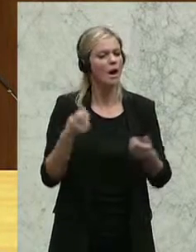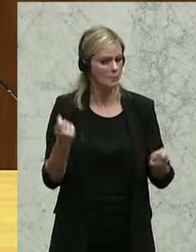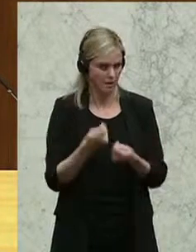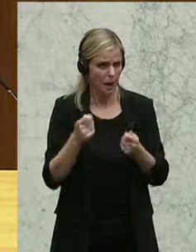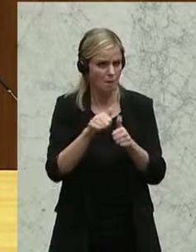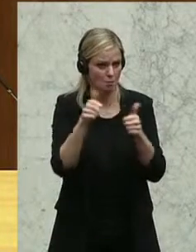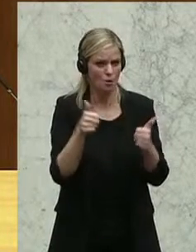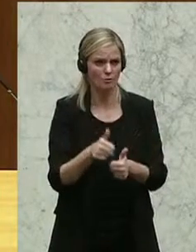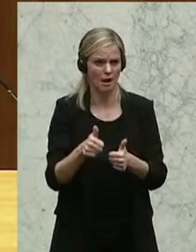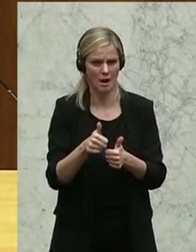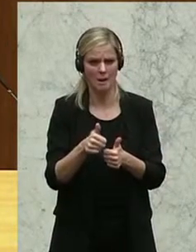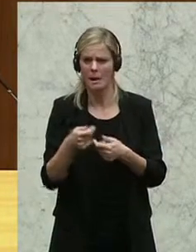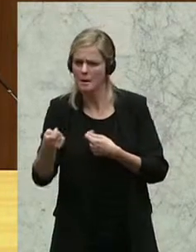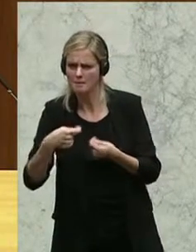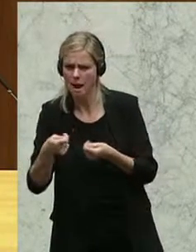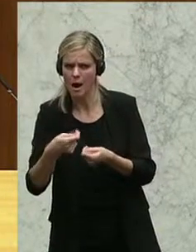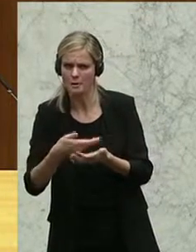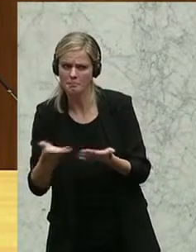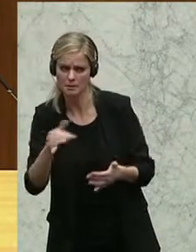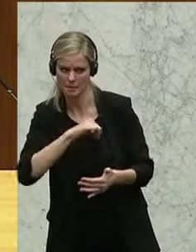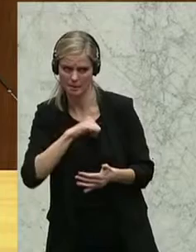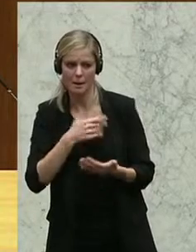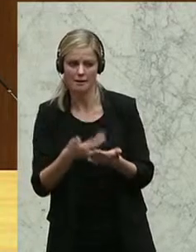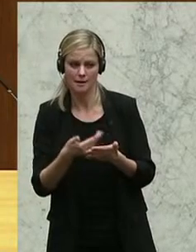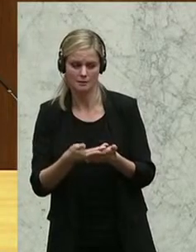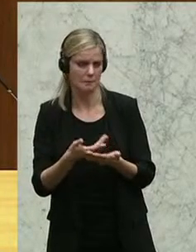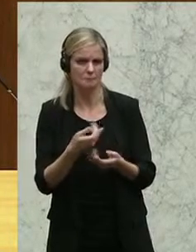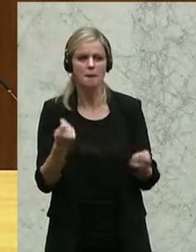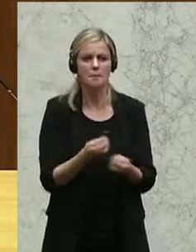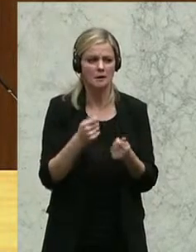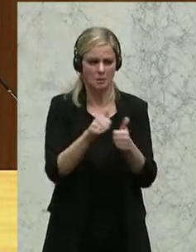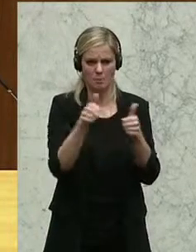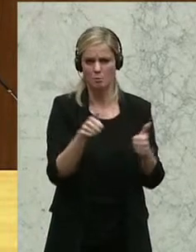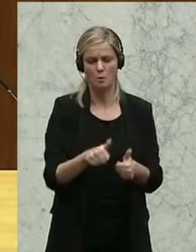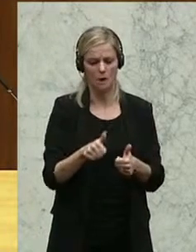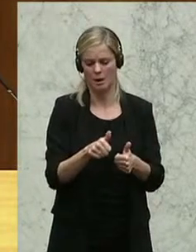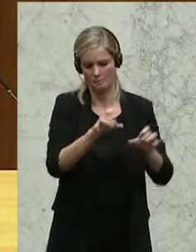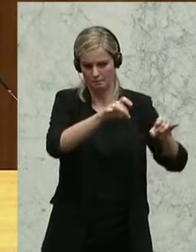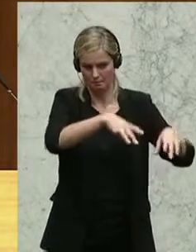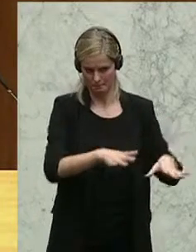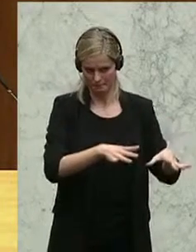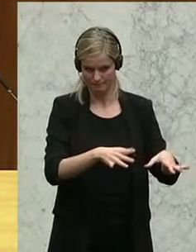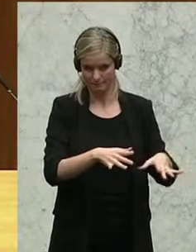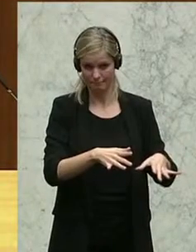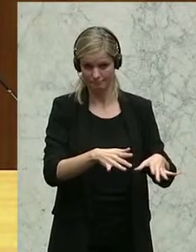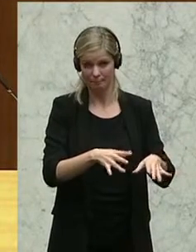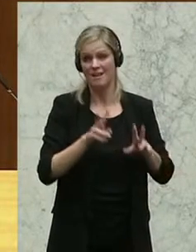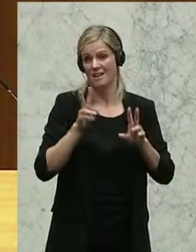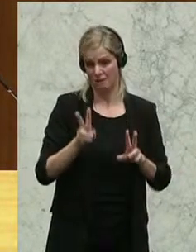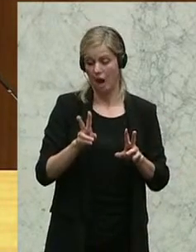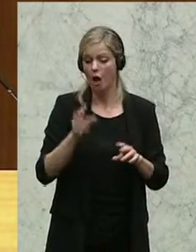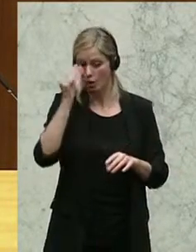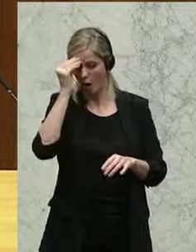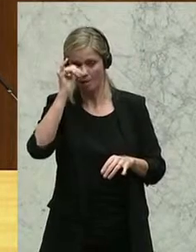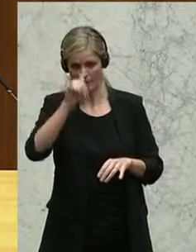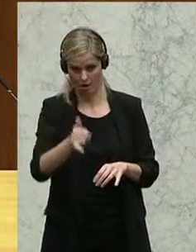wird vom Markt nicht gefragt und daher wird es ja auch zukünftig keine Betreibermodelle mehr geben. Ich möchte Ihnen sagen, ich glaube Ihnen das sogar.